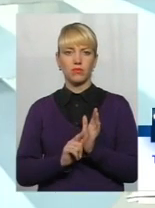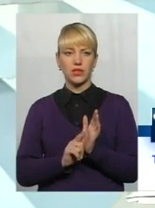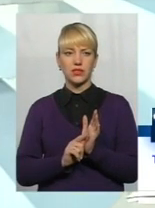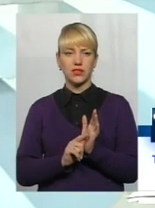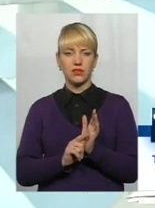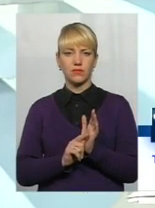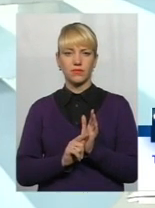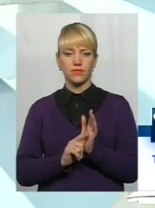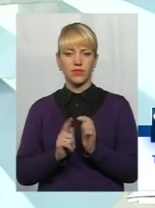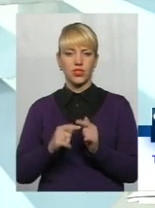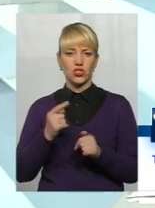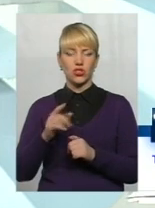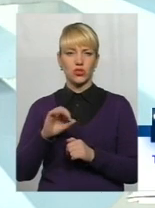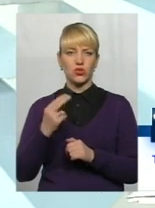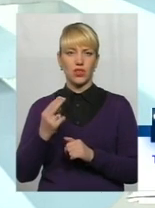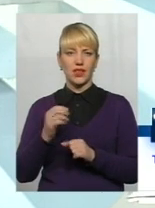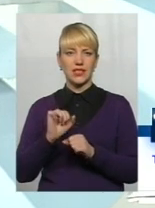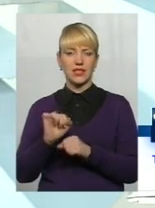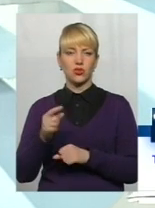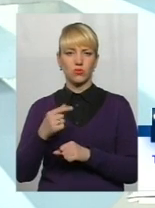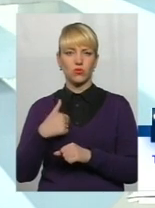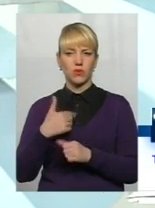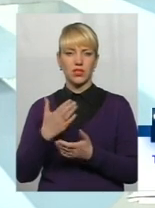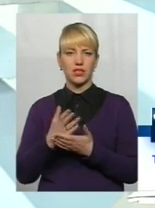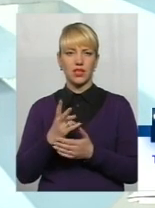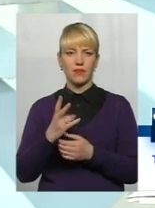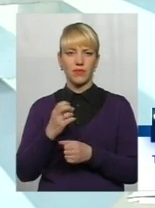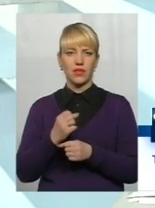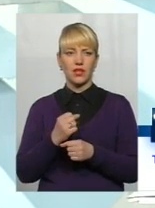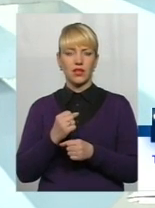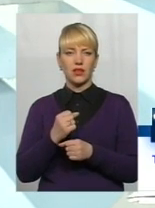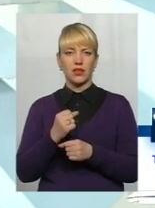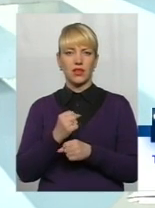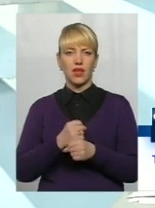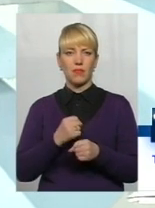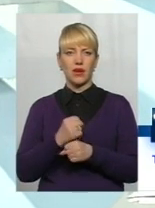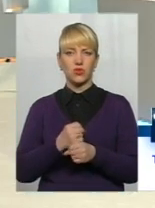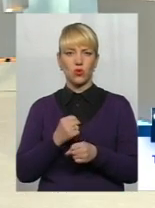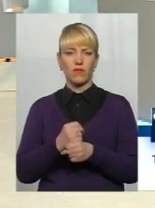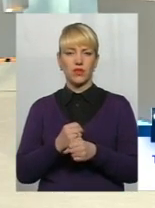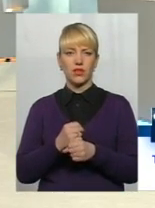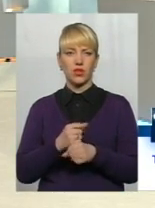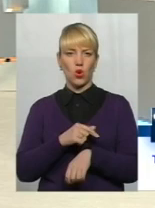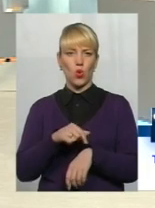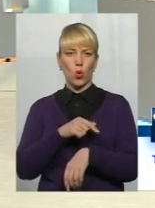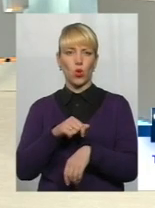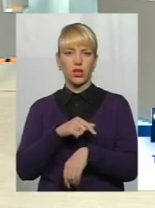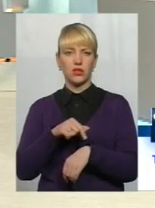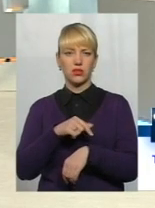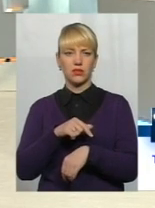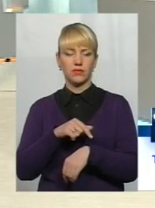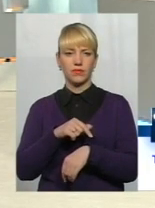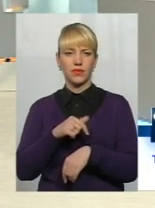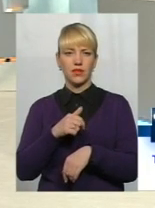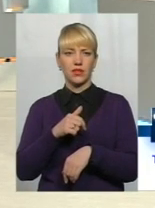соціальний захист. Тому що в мене, як на роботаних годин, не було